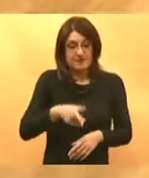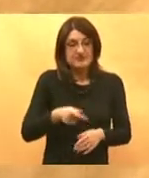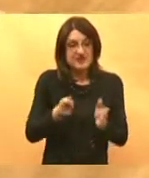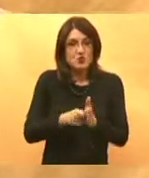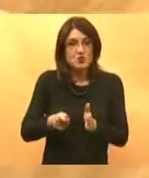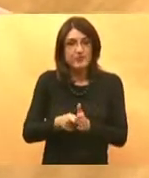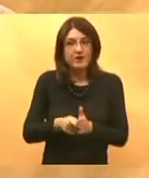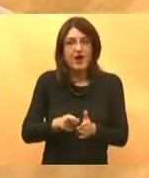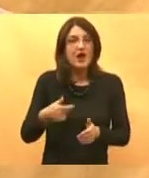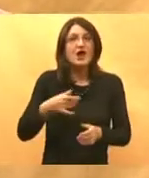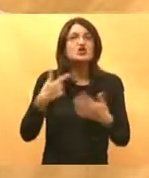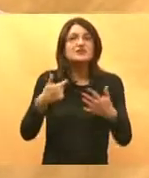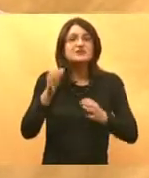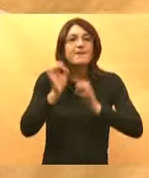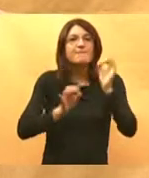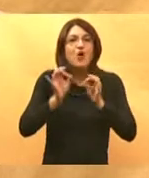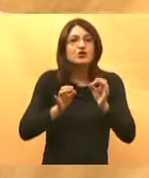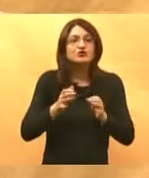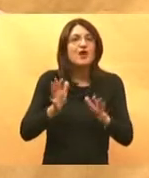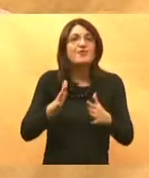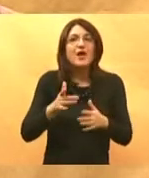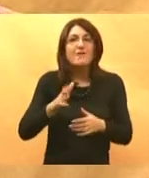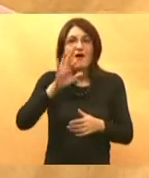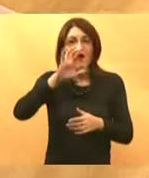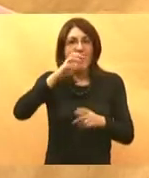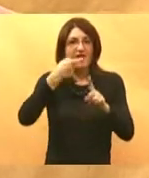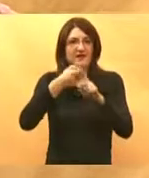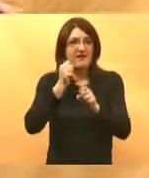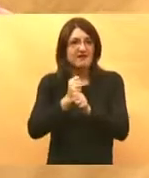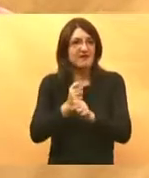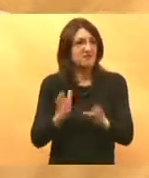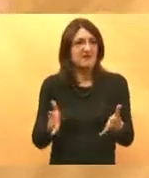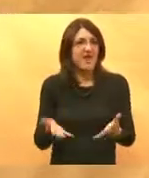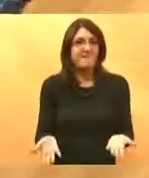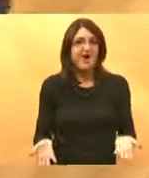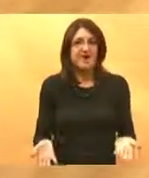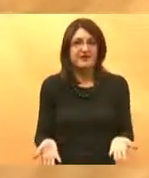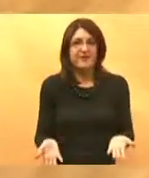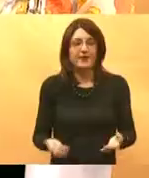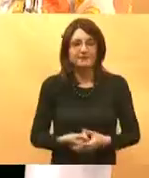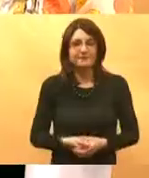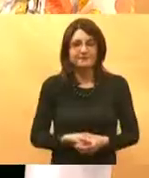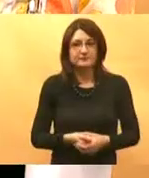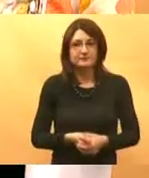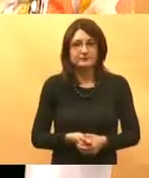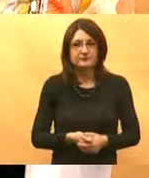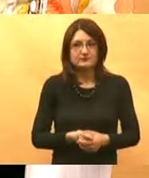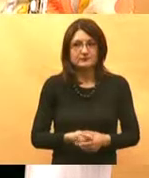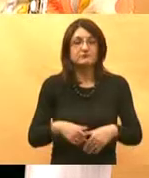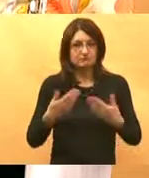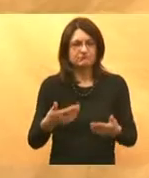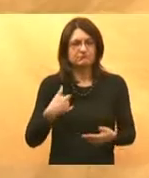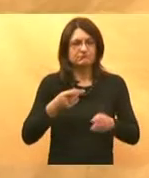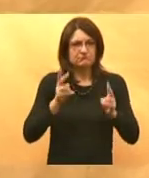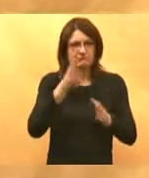mi nažalost 60% ambulanti u Hrvatskoj i nema EKG što da vam kažem upravo sam to ali neću i sad gledajte i ja sad mogu